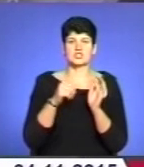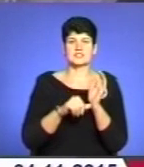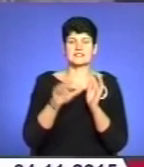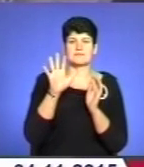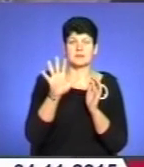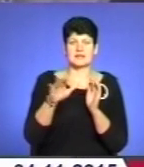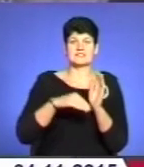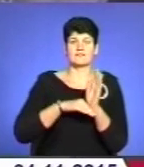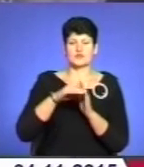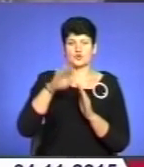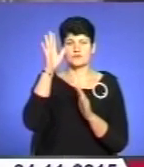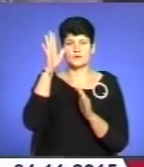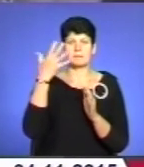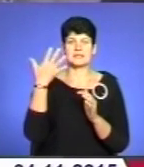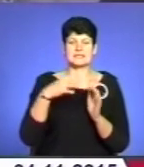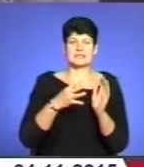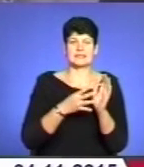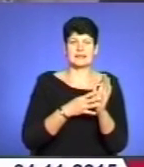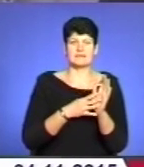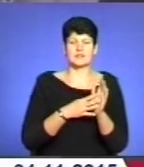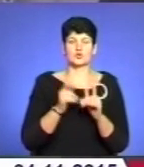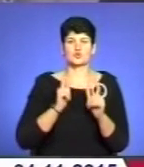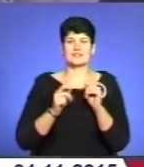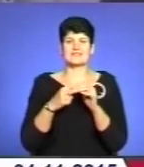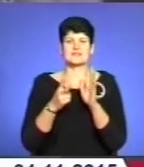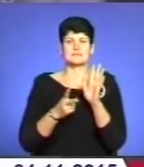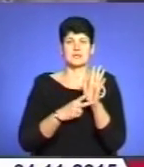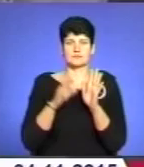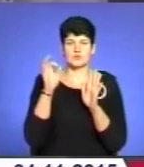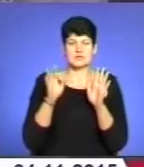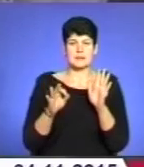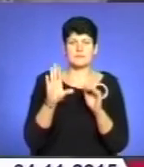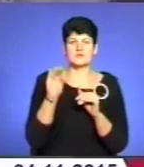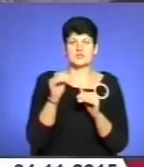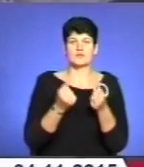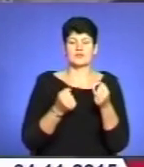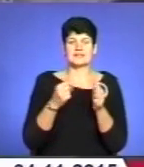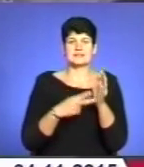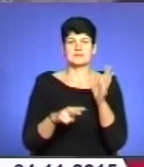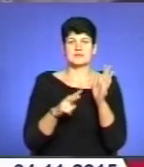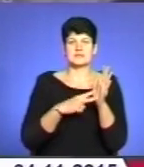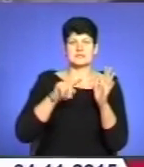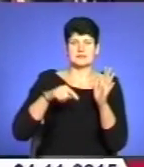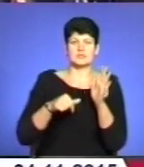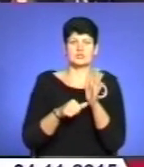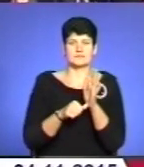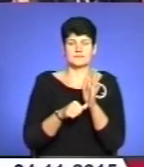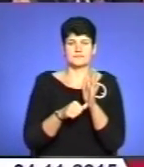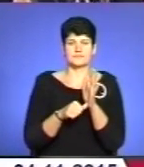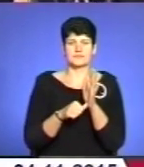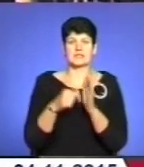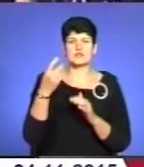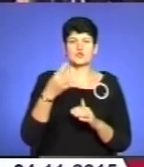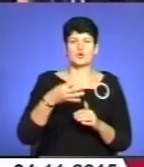освітою 59, студентів 17%. З посвідченням водія 77,6%. 45